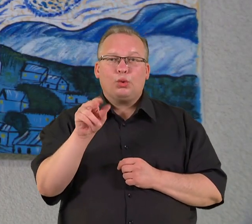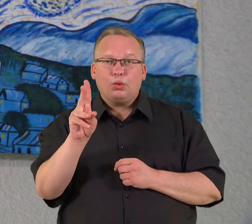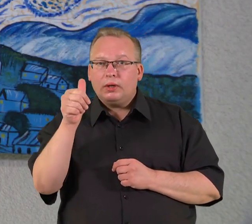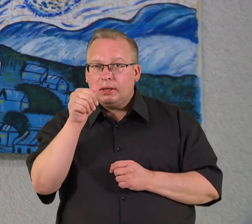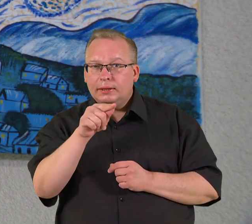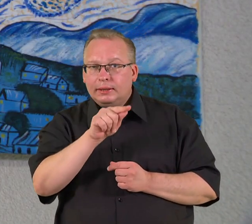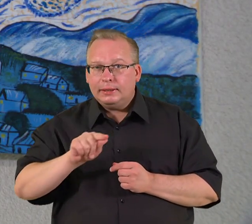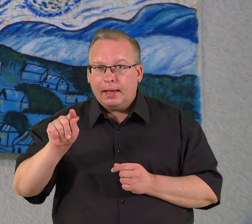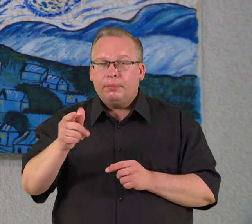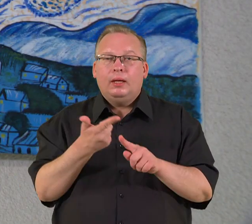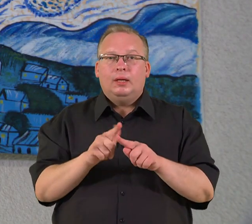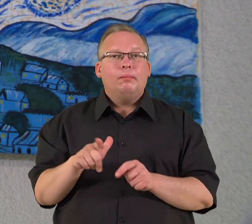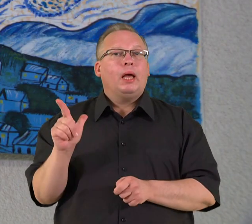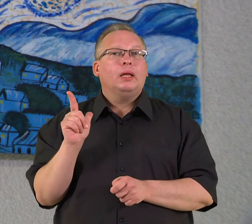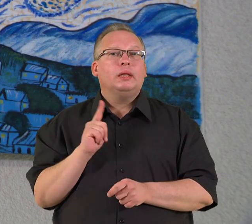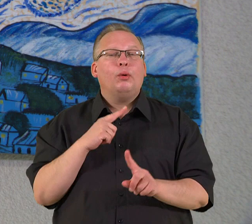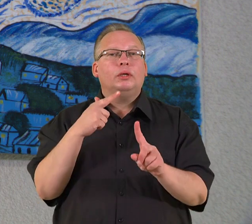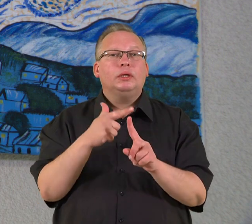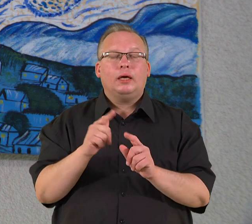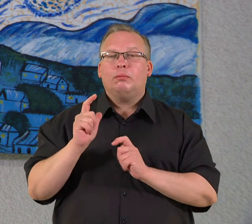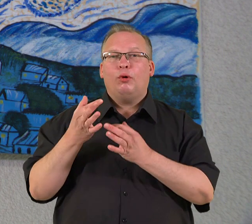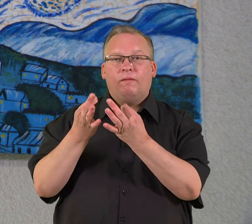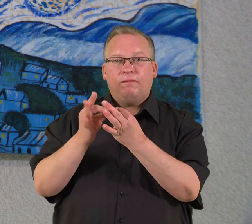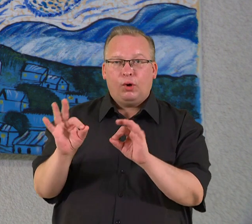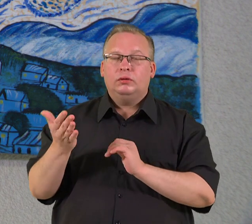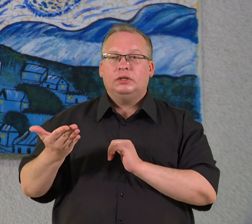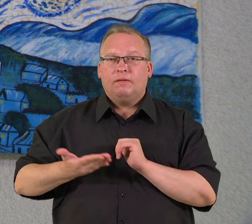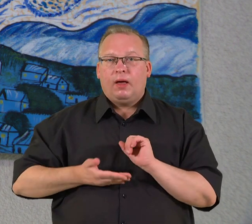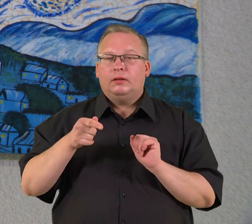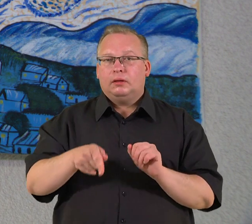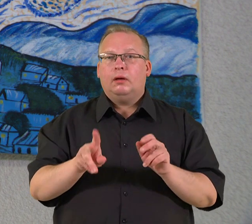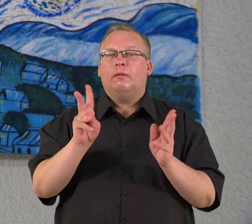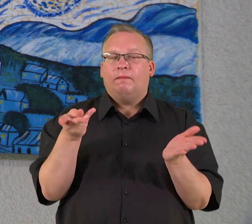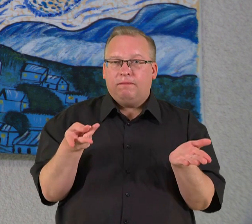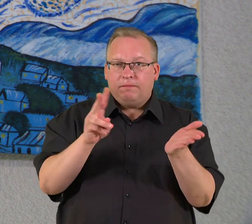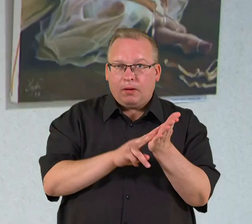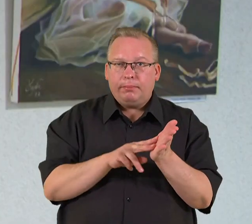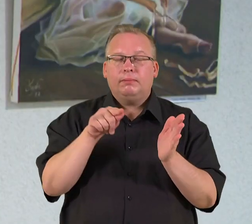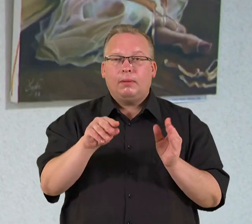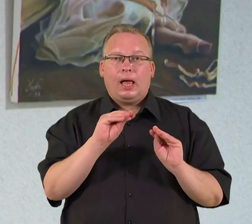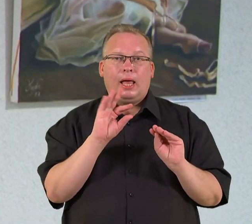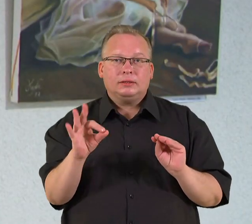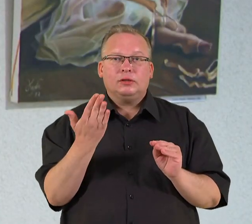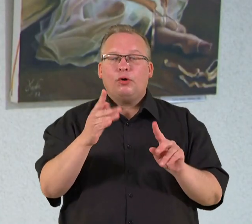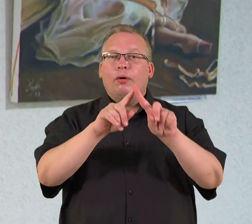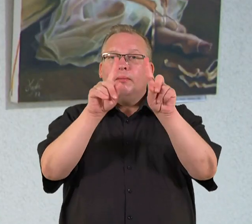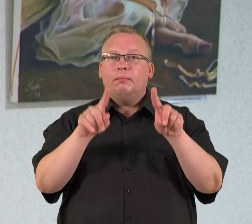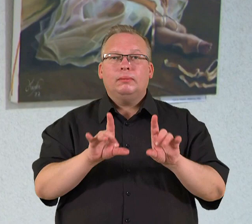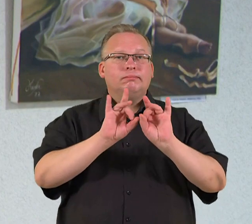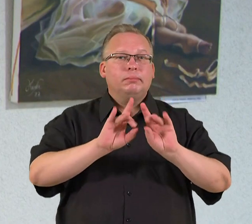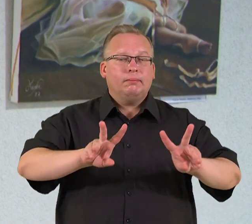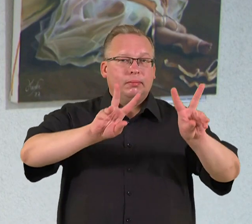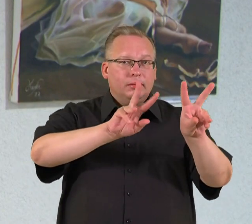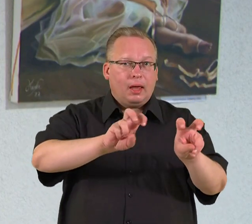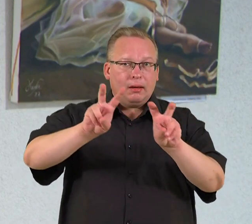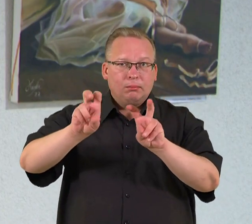nesiskundžia, sako, labai laukiantis steigiamo atsakymo dėl leidimo pasilikti Europoje. Jau paveiksluose itin skirtingos